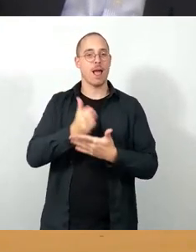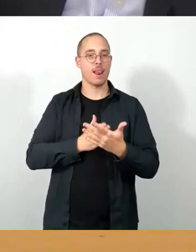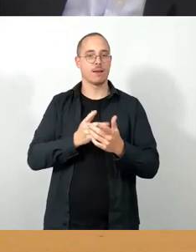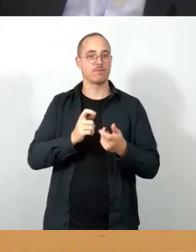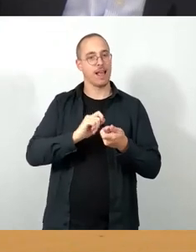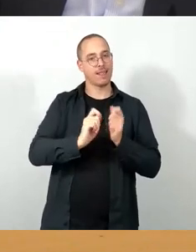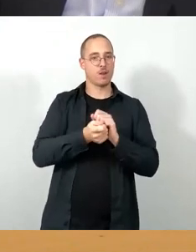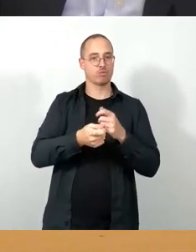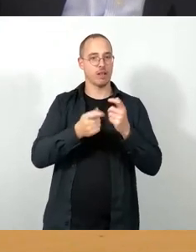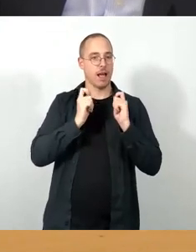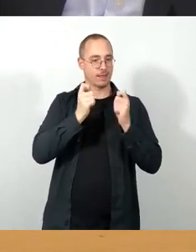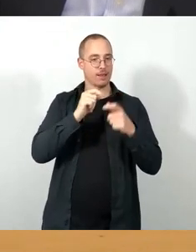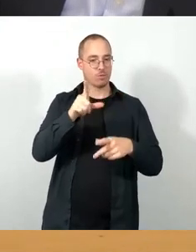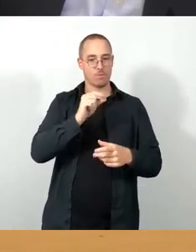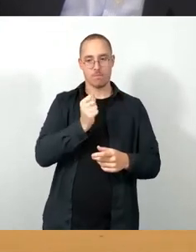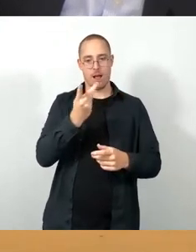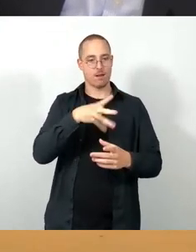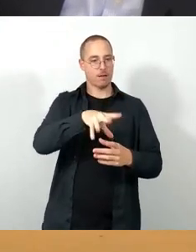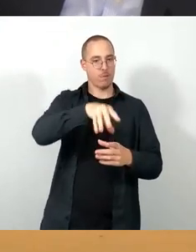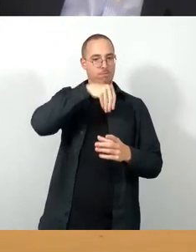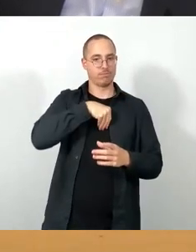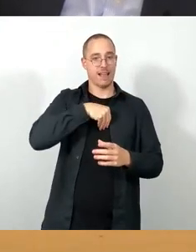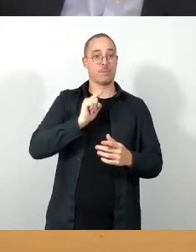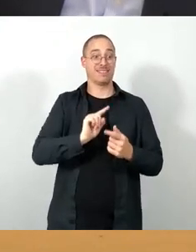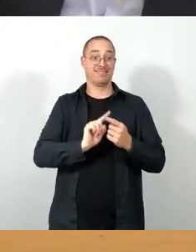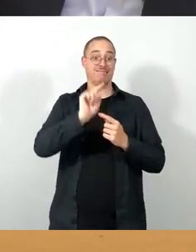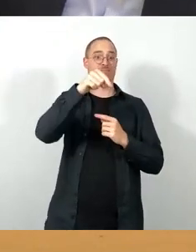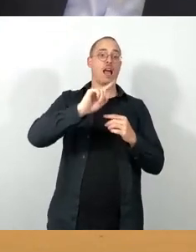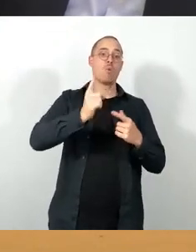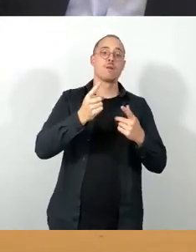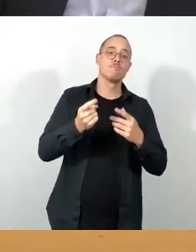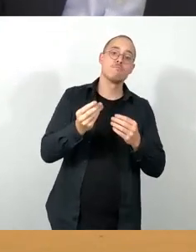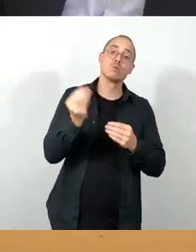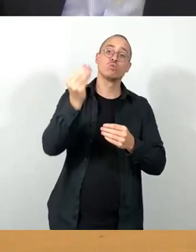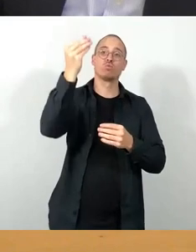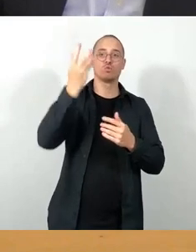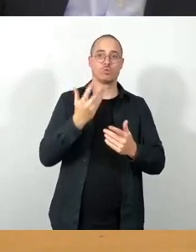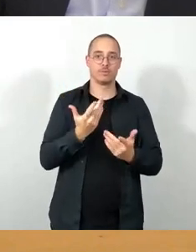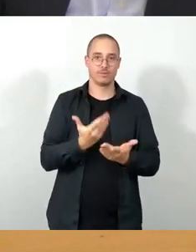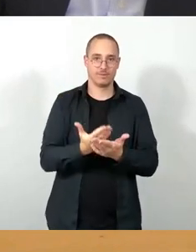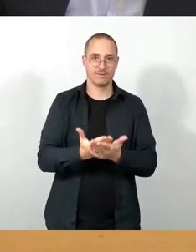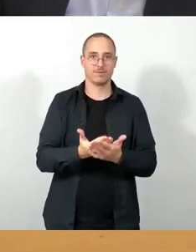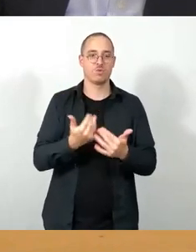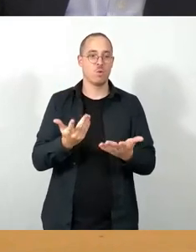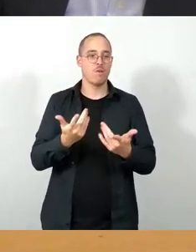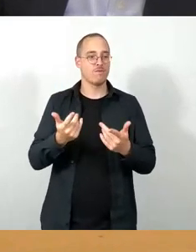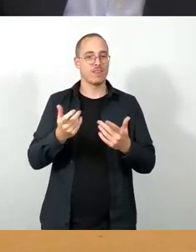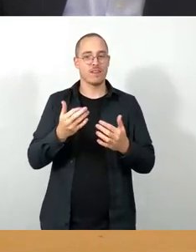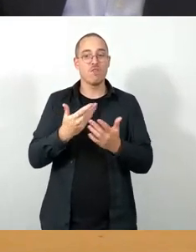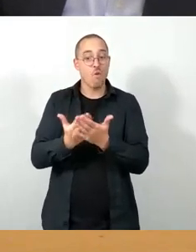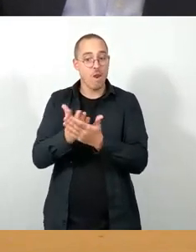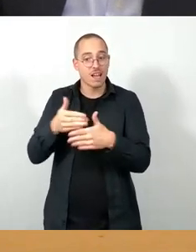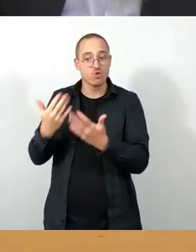aufnimmt, aber darüber hinaus geht und deswegen die größte Abweichung zur Vorlage ist, deswegen als erstes abgestimmt wird.